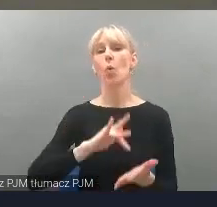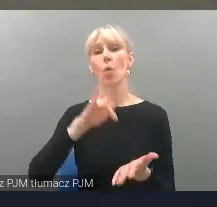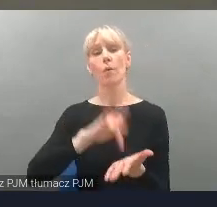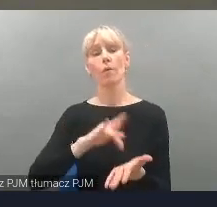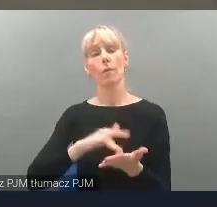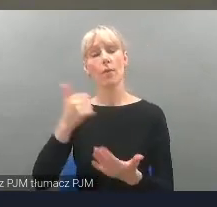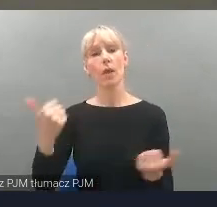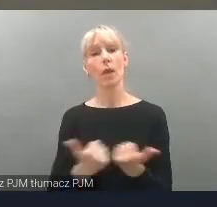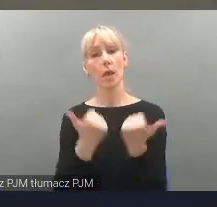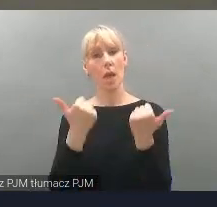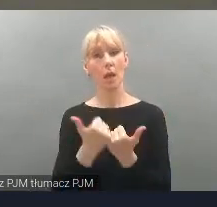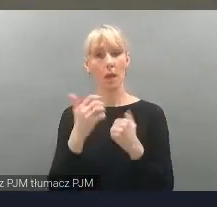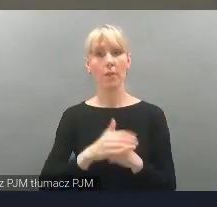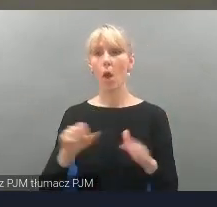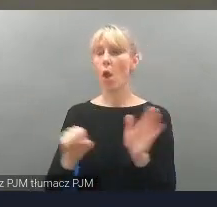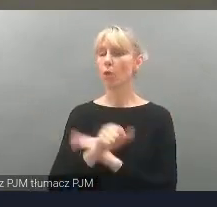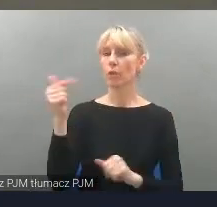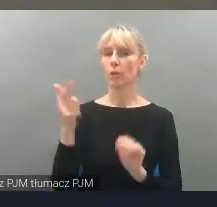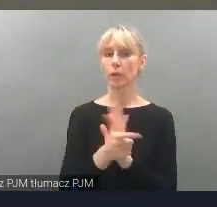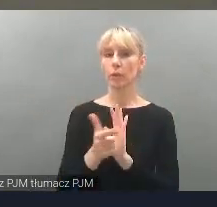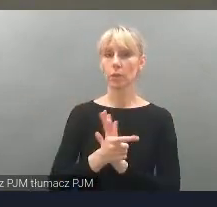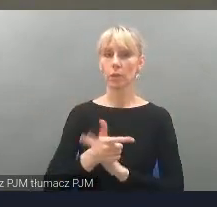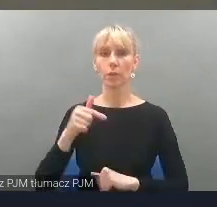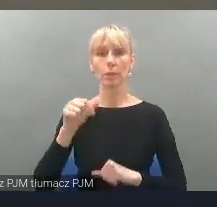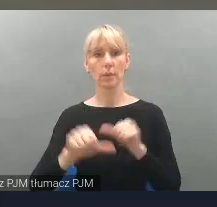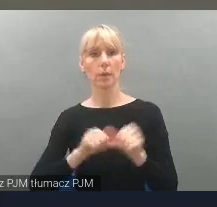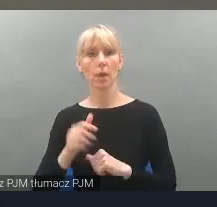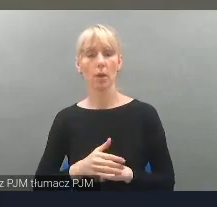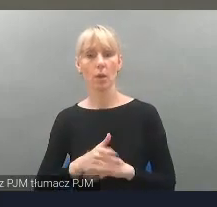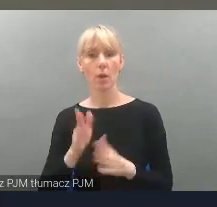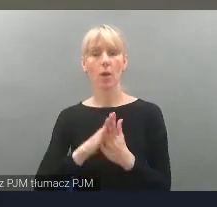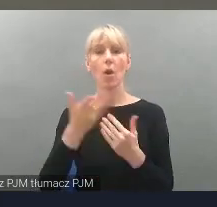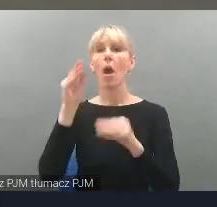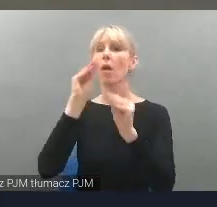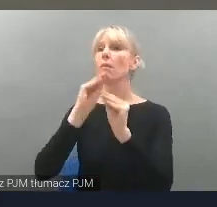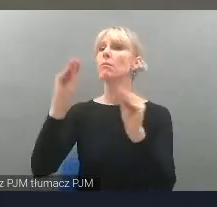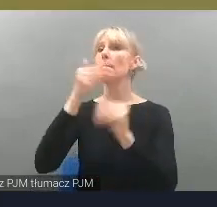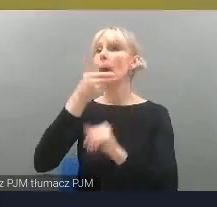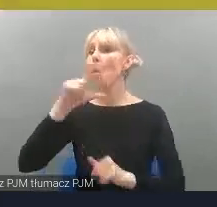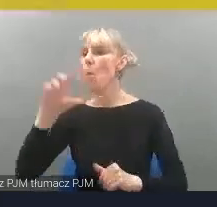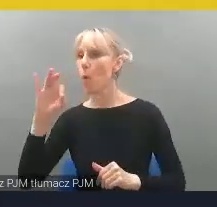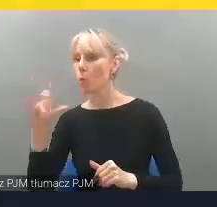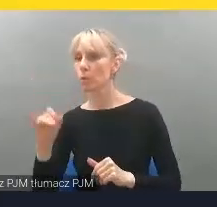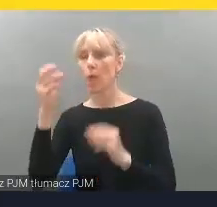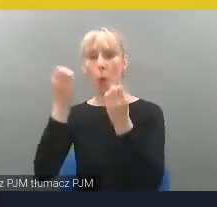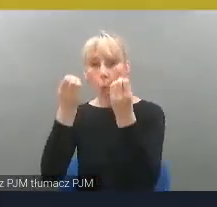od 2017 roku uczestniczę w programowaniu projektu Małopolska Kultura Wrażliwa.